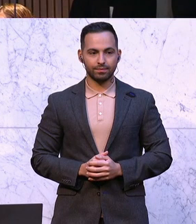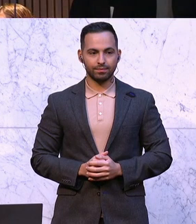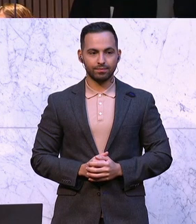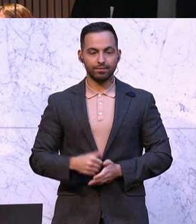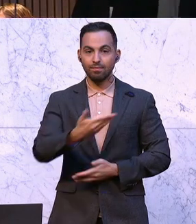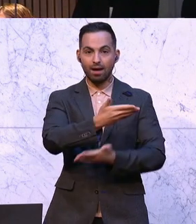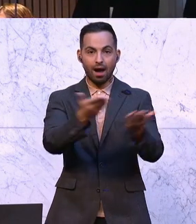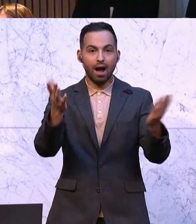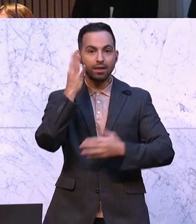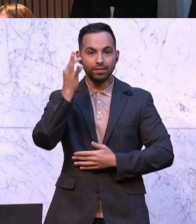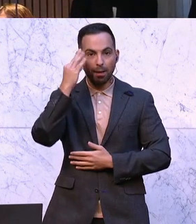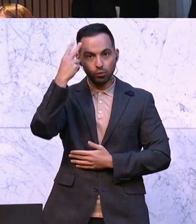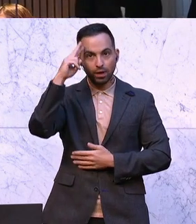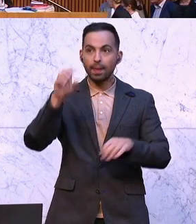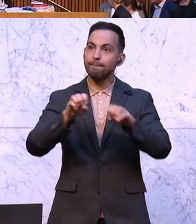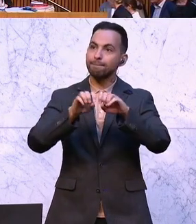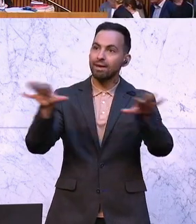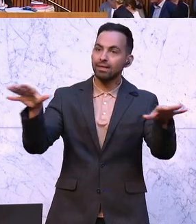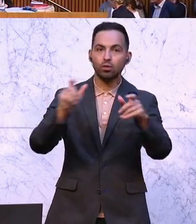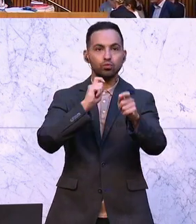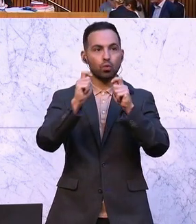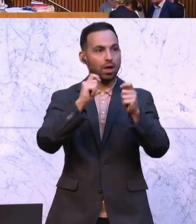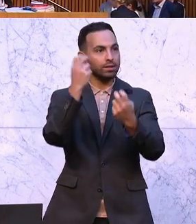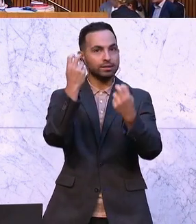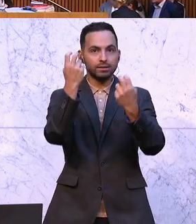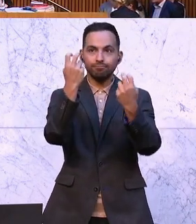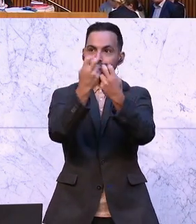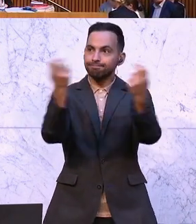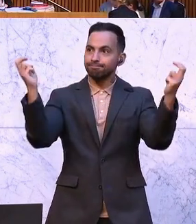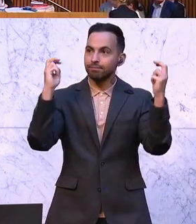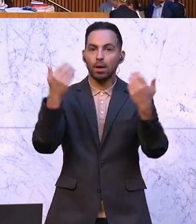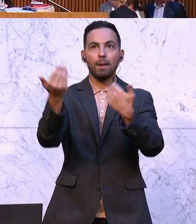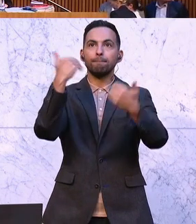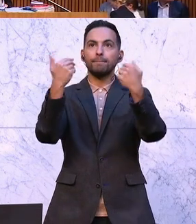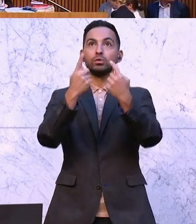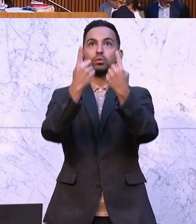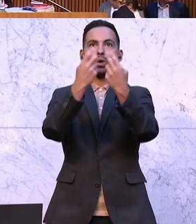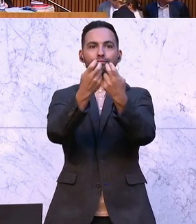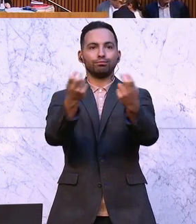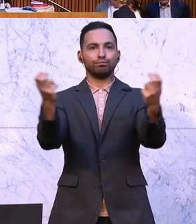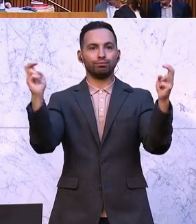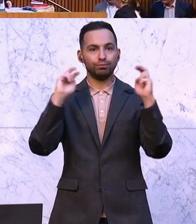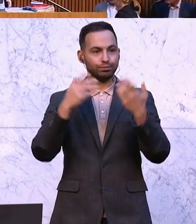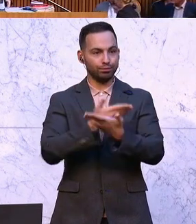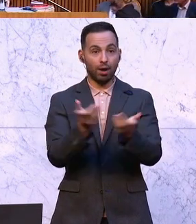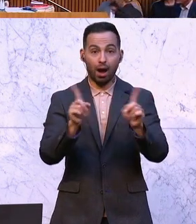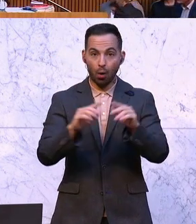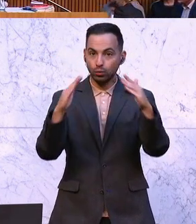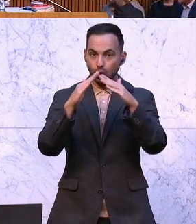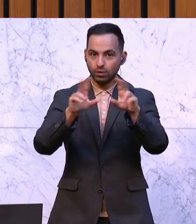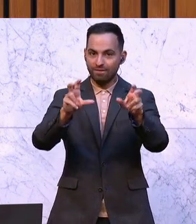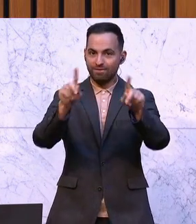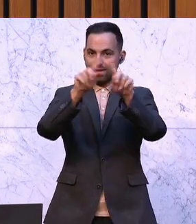Und alle Damen und Herren der Medien, der Journalistik, unsere Besucherinnen und Besucher auf der Galerie und zu Hause an den